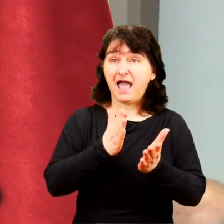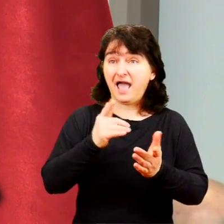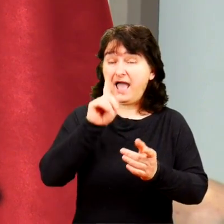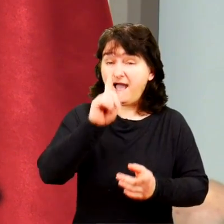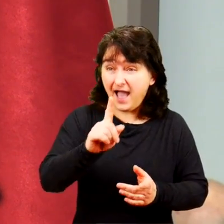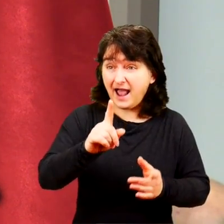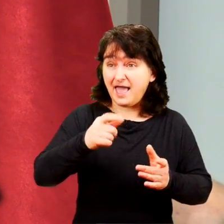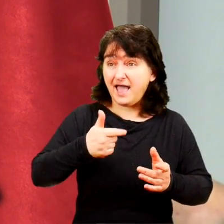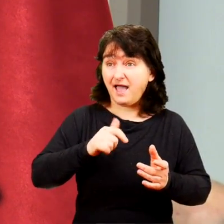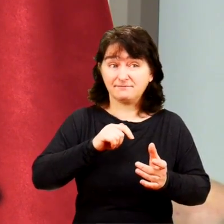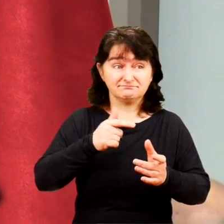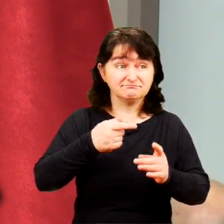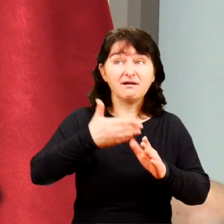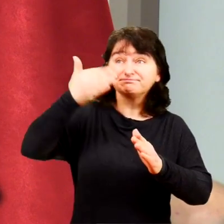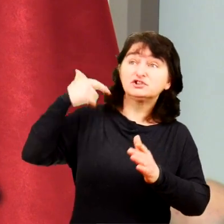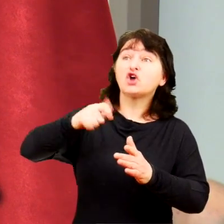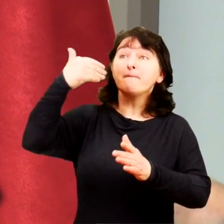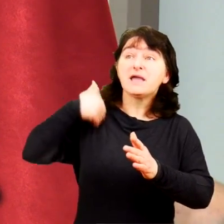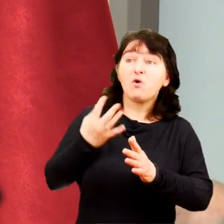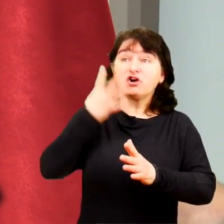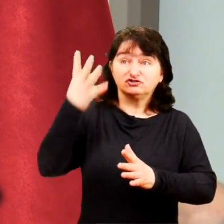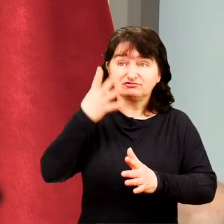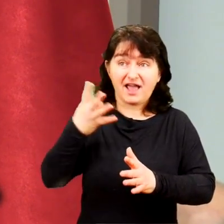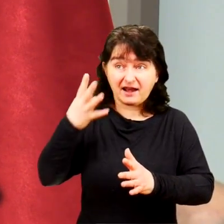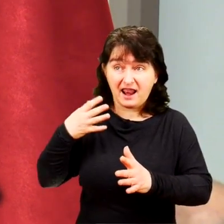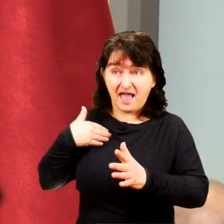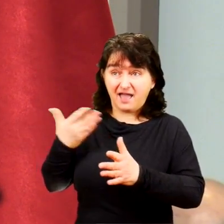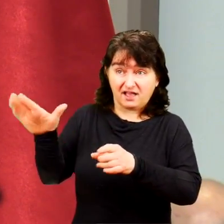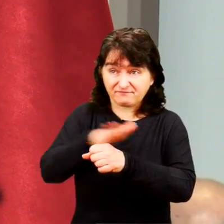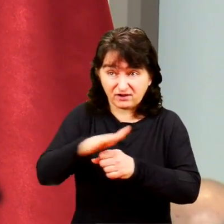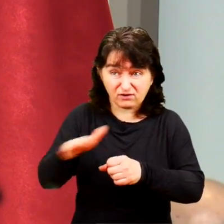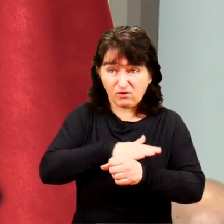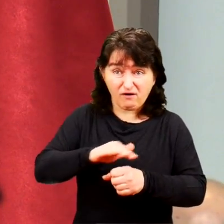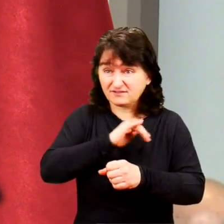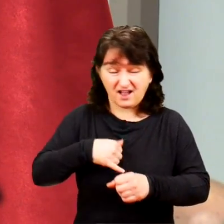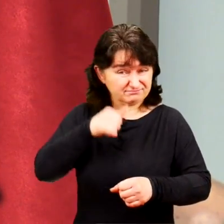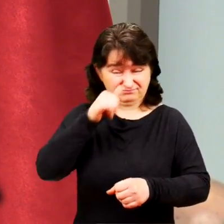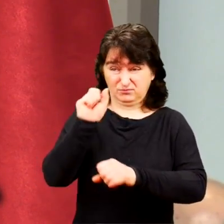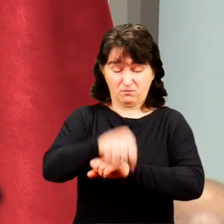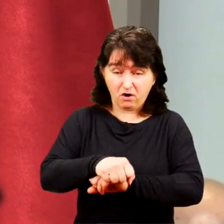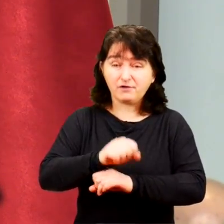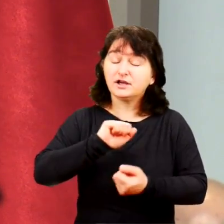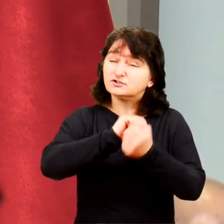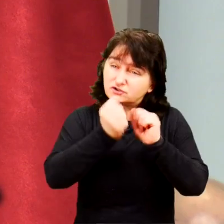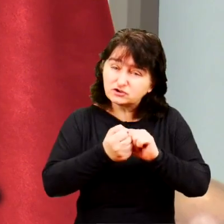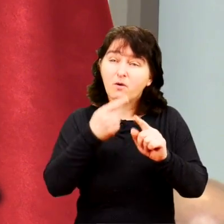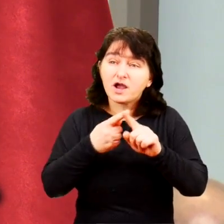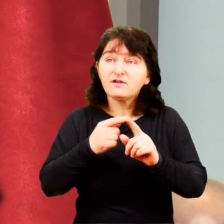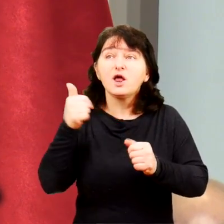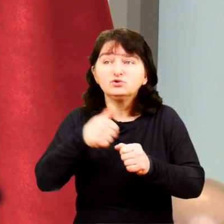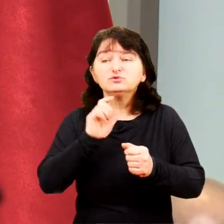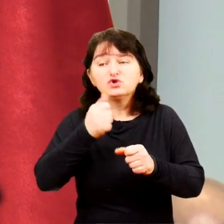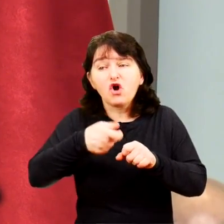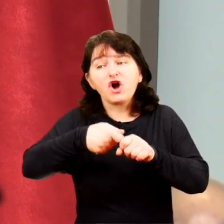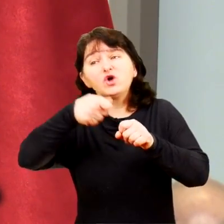ale dystansu czterech lat w ciągłym galopie to też nie można pokonać. Więc są takie momenty, w